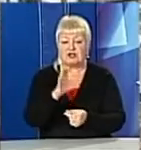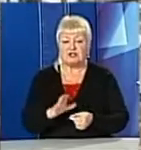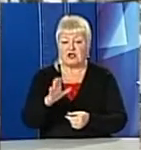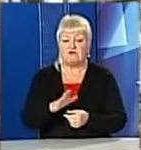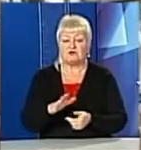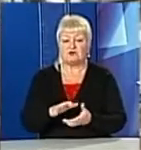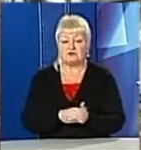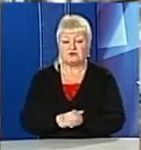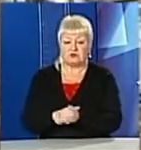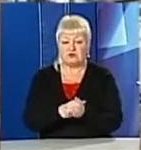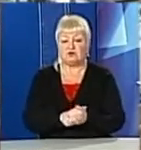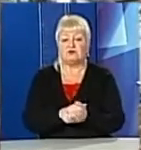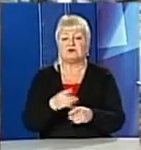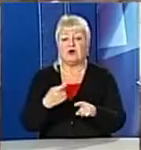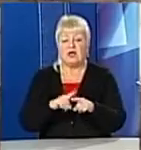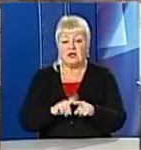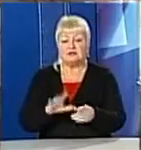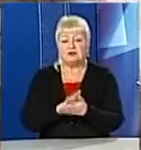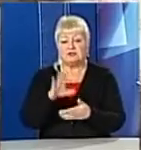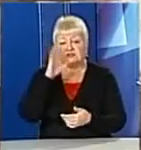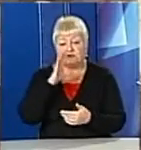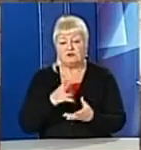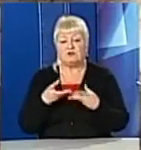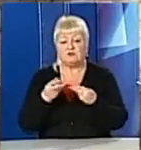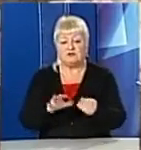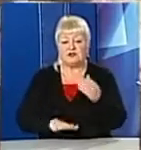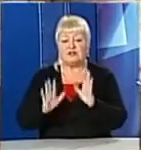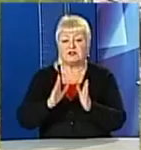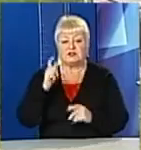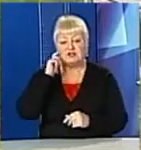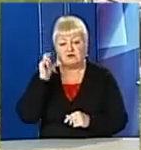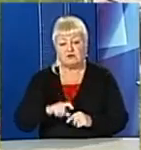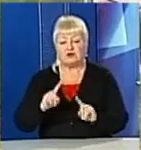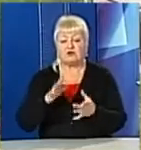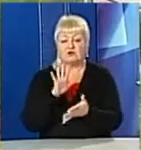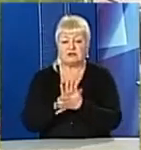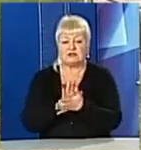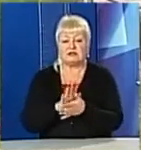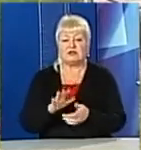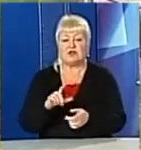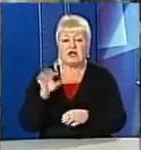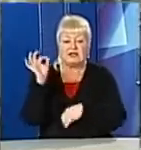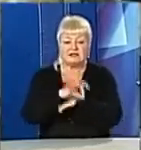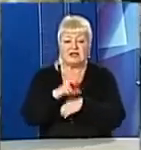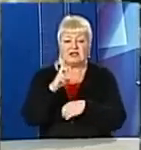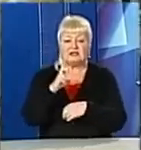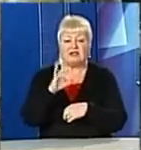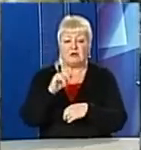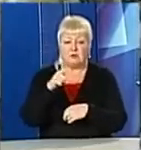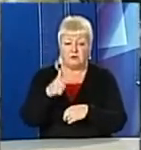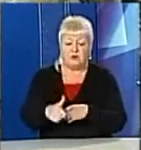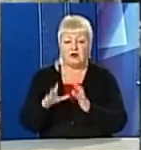споруди Львова впливають на довкілля не лише в Україні. Оскільки забруднений західний бух впадає у віслу та басейн